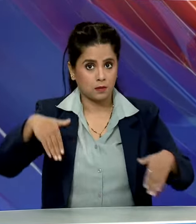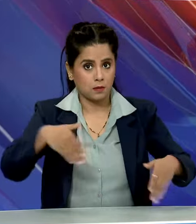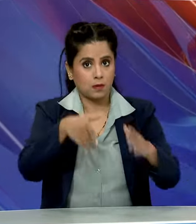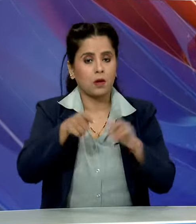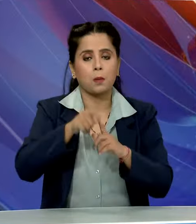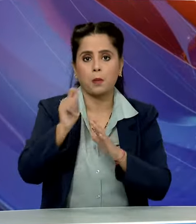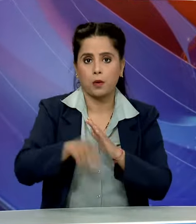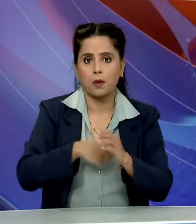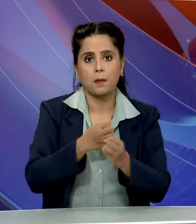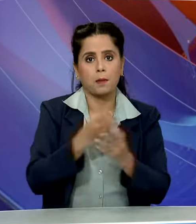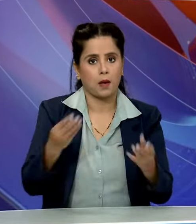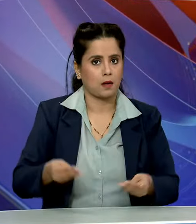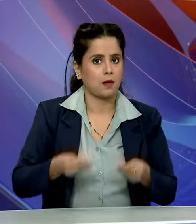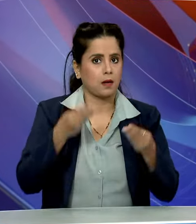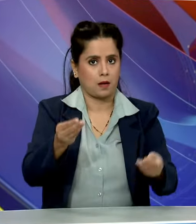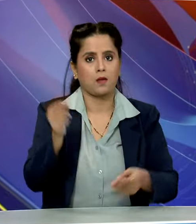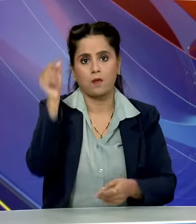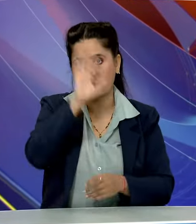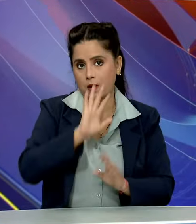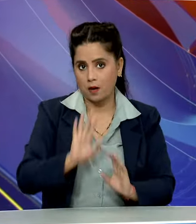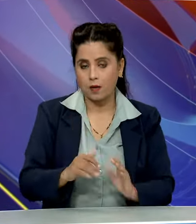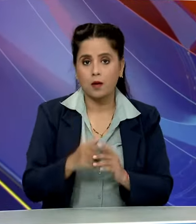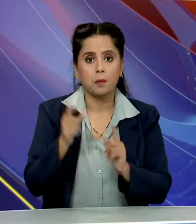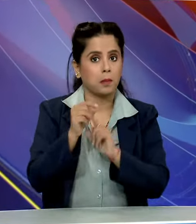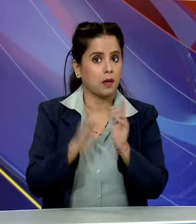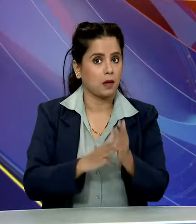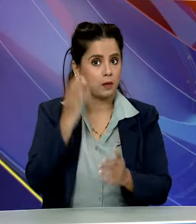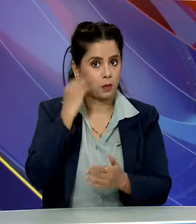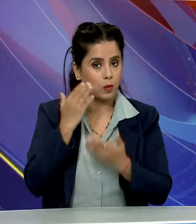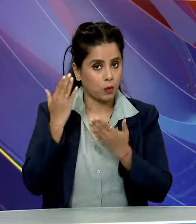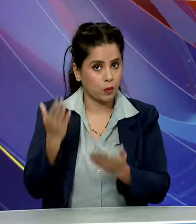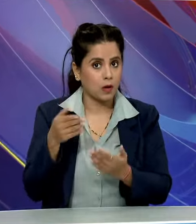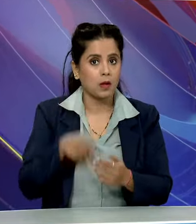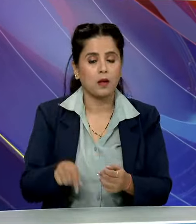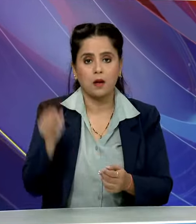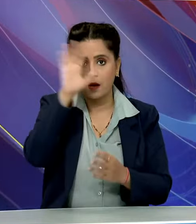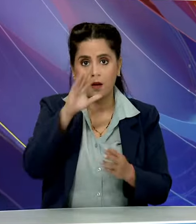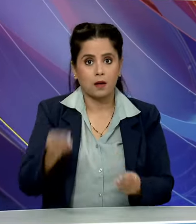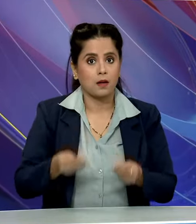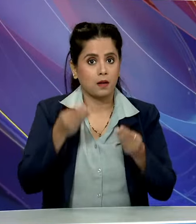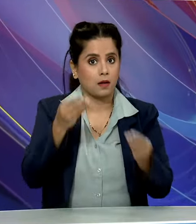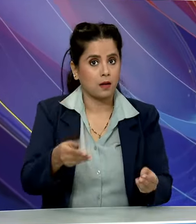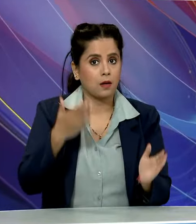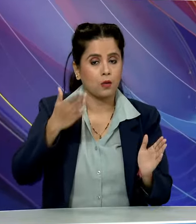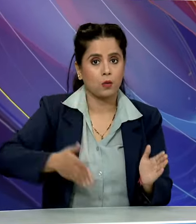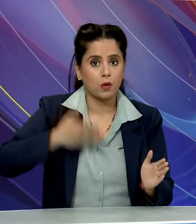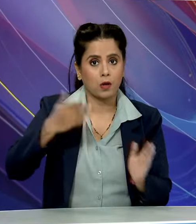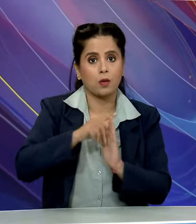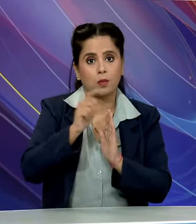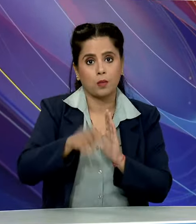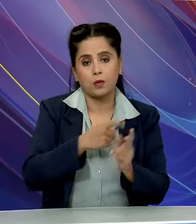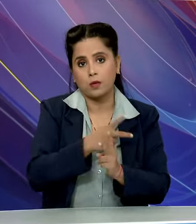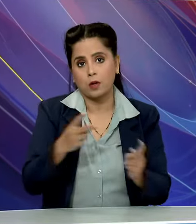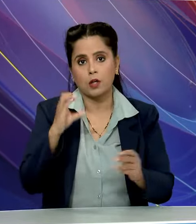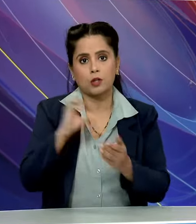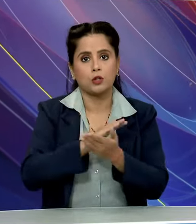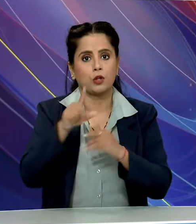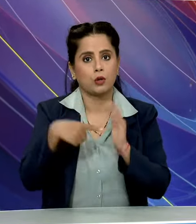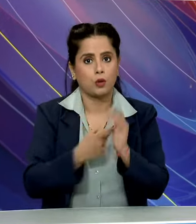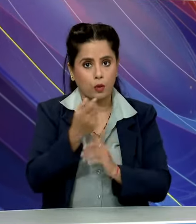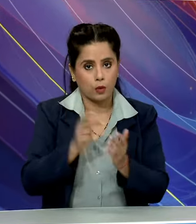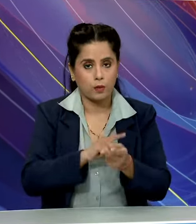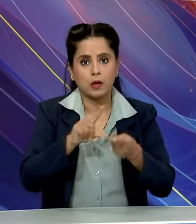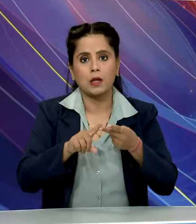परियोचनाई भी राश्टर को समर्पित की प्रधान मंत्री द्वारा राश्टर को समर्पित की गई रेलवे परियोचनाओं में चितोडगर